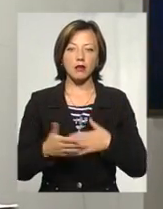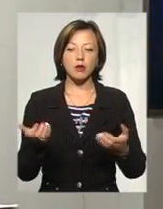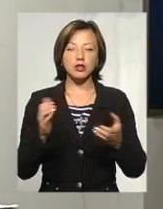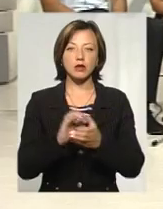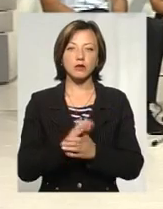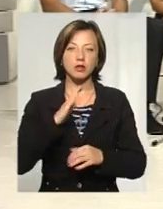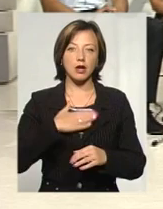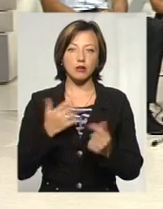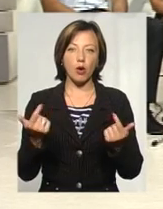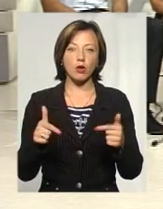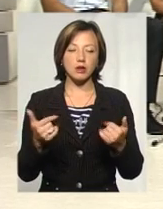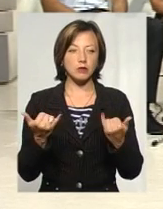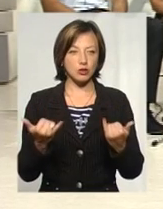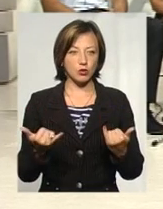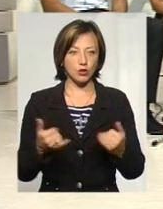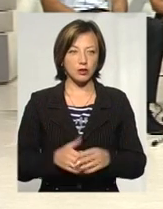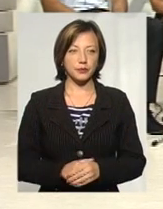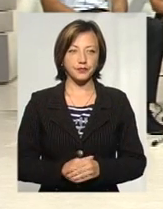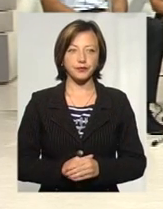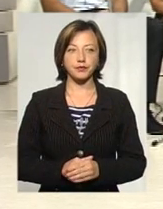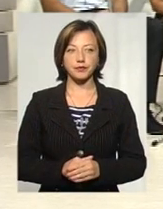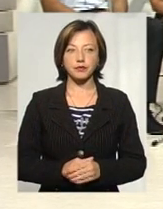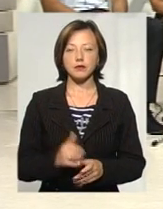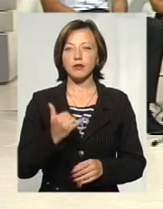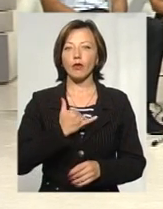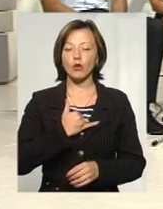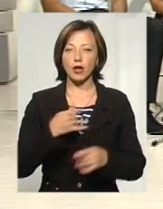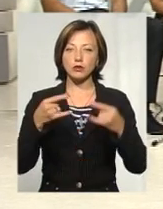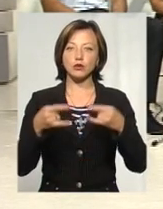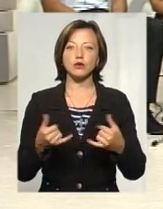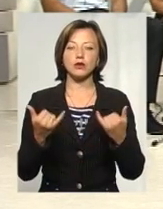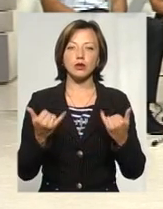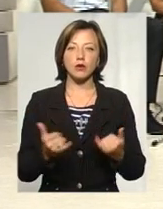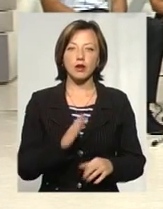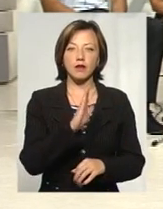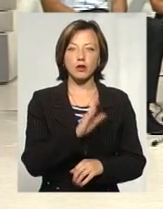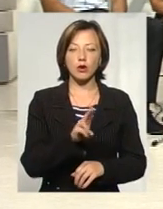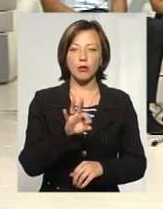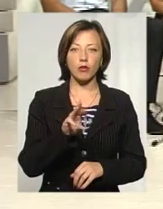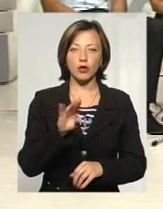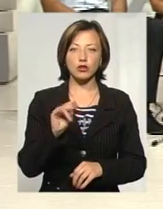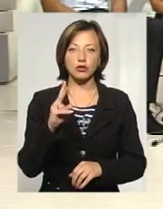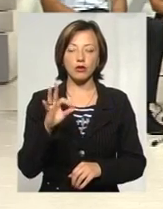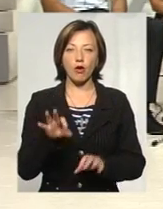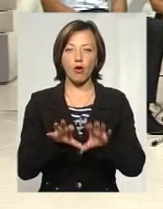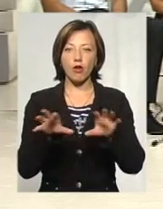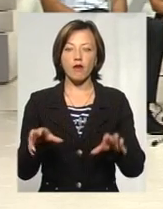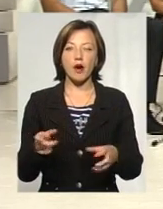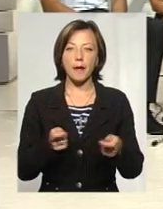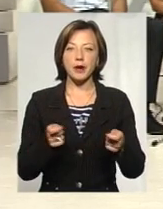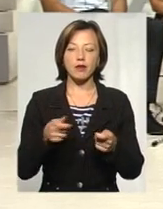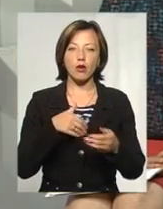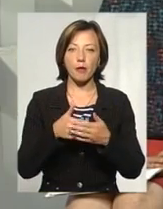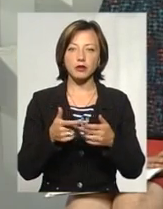познайомити з нашими гостями сьогоднішньої студії. Отож, у нас у студії сьогодні пані Вікторія Потічко, голова правління громадської